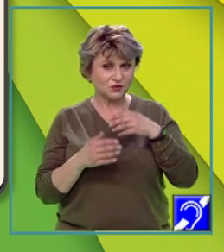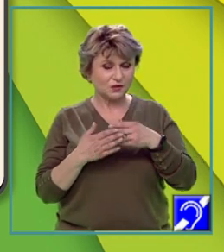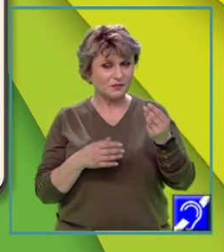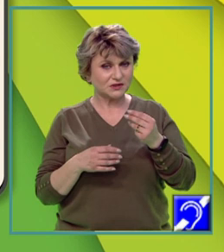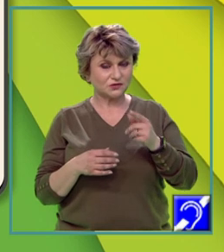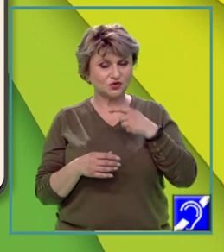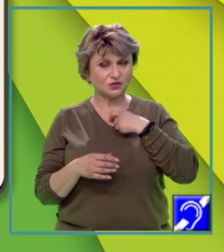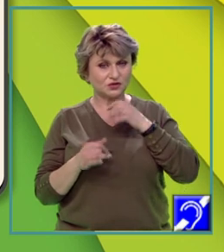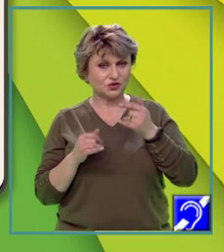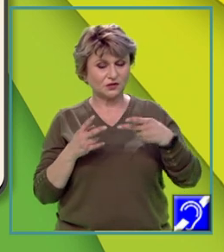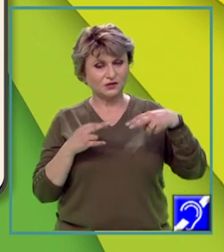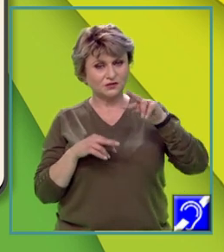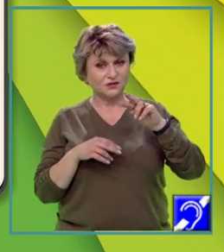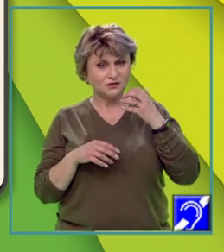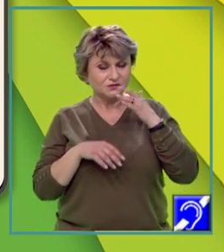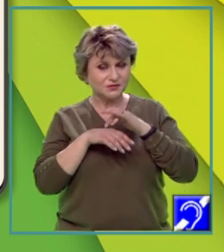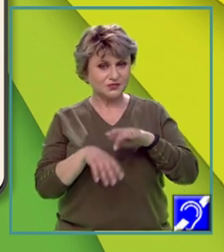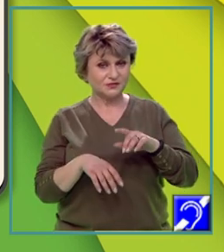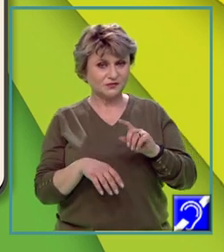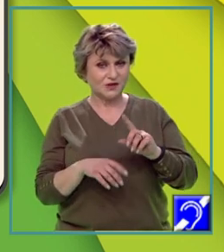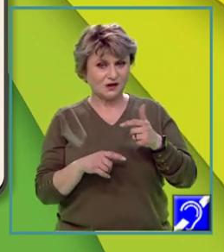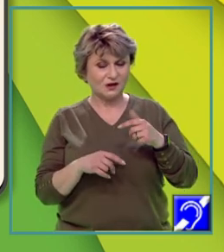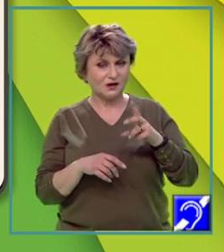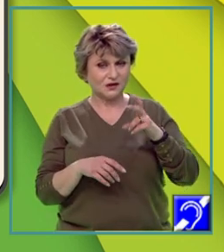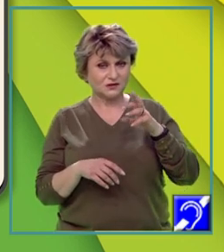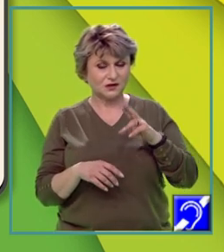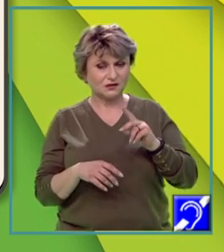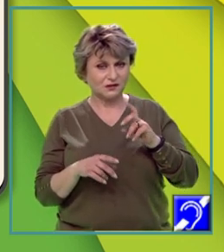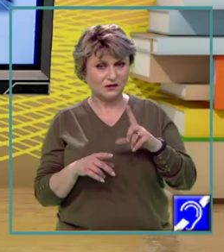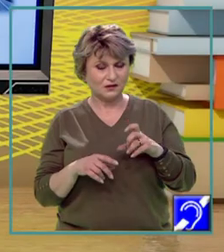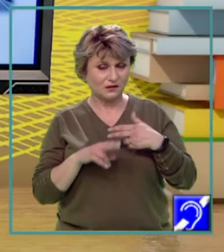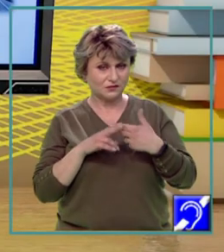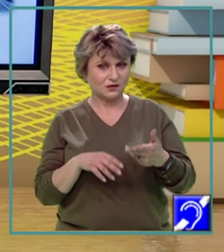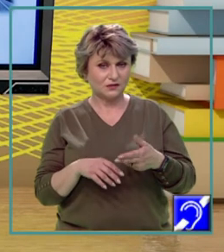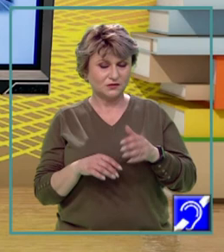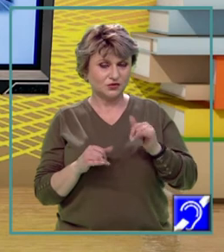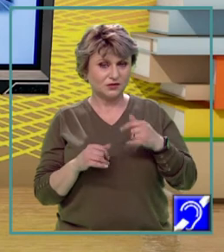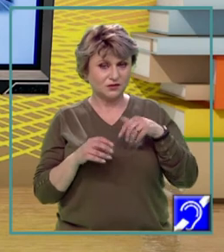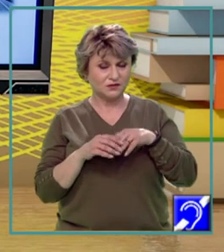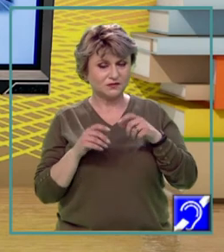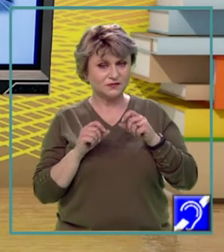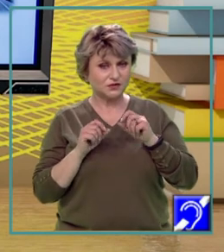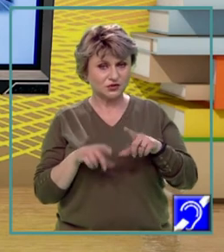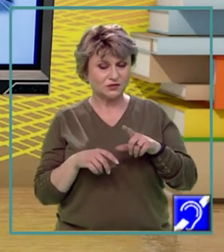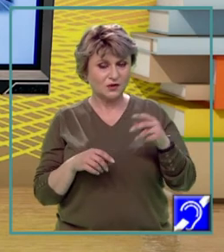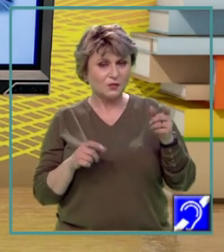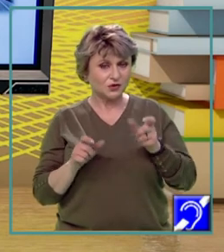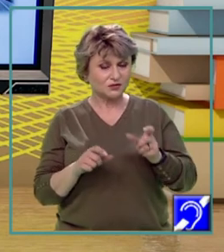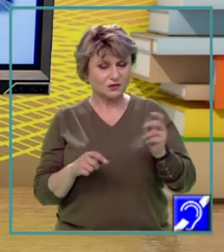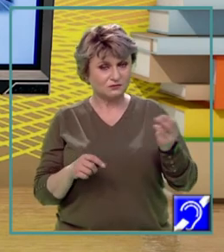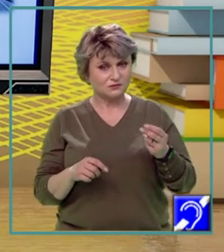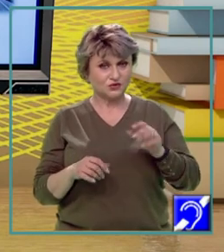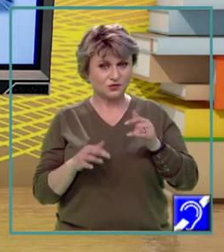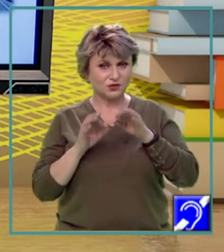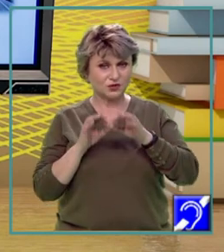geografice și o creștere a vulnerabilității lor la hazardele naturale. Și în sfârșit, protecția peisajelor naturale și